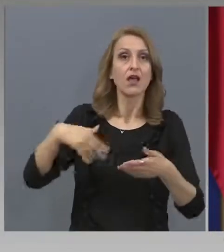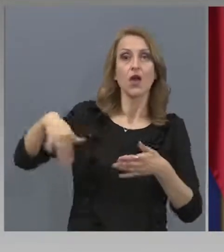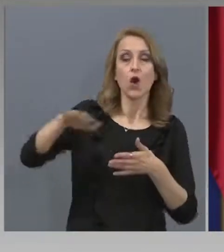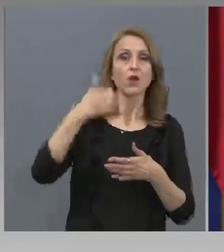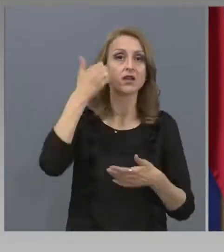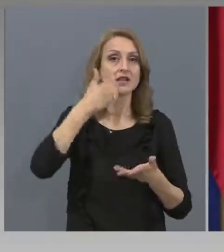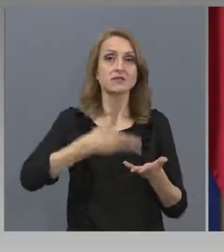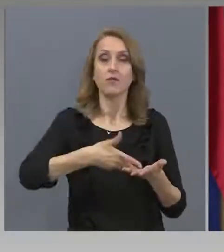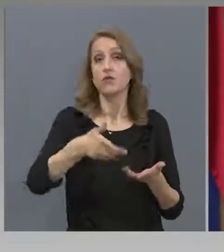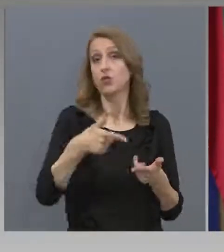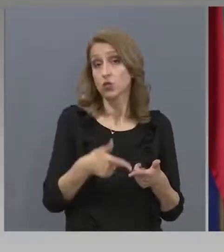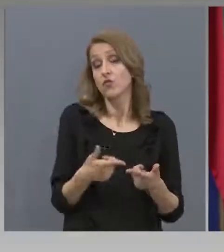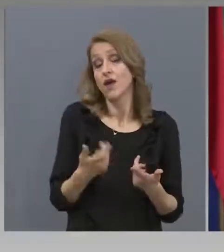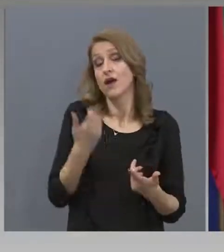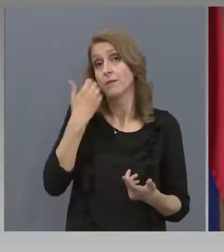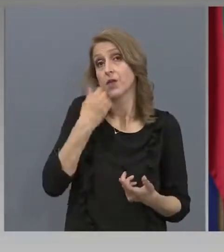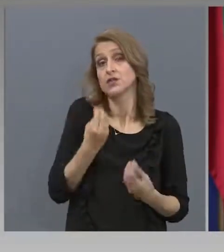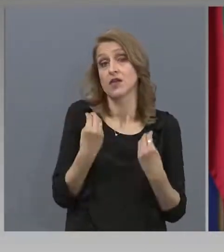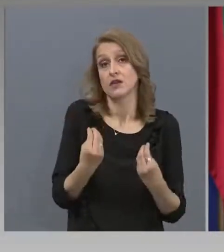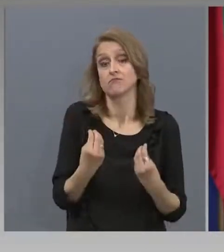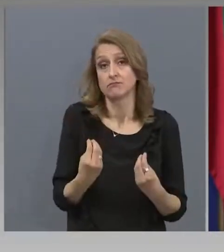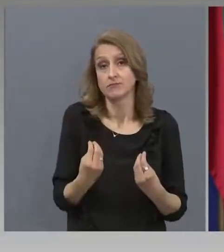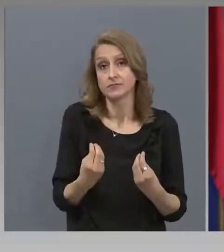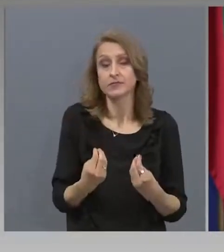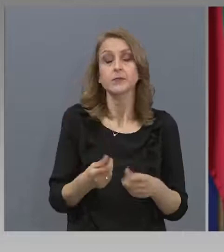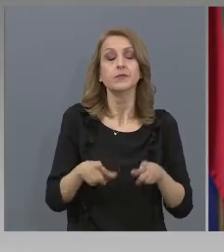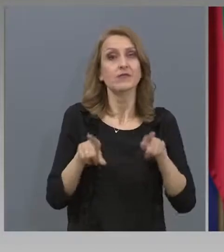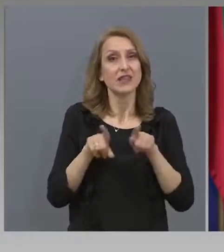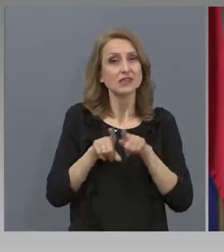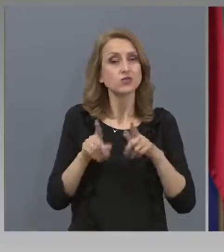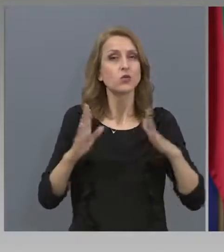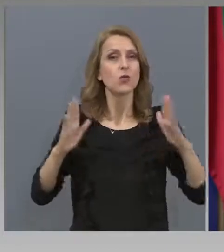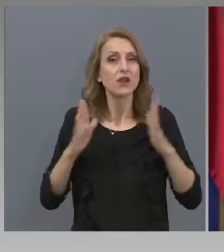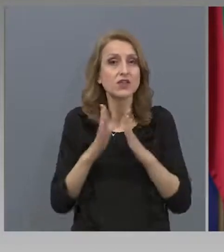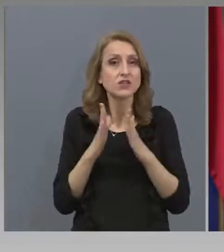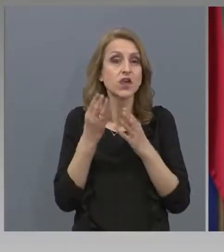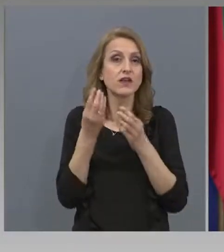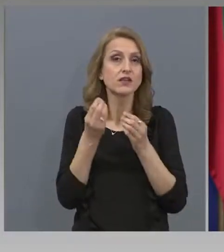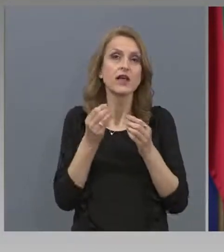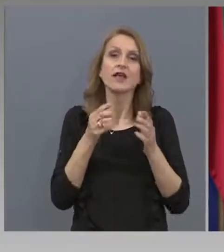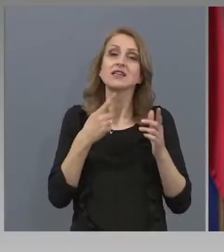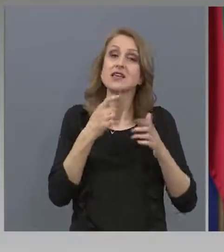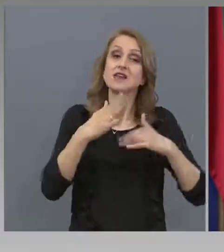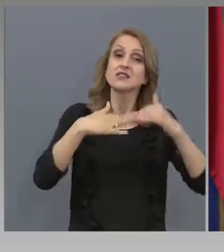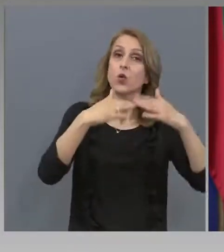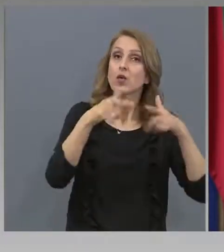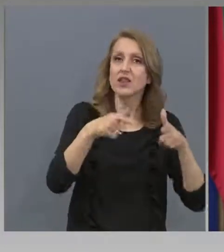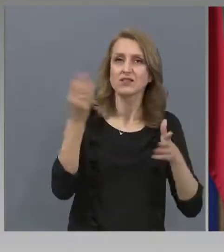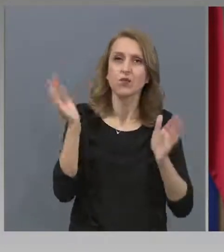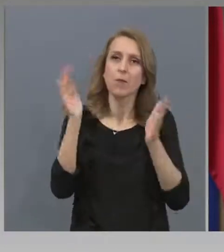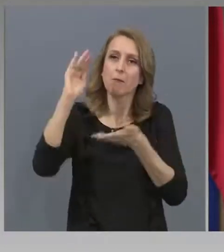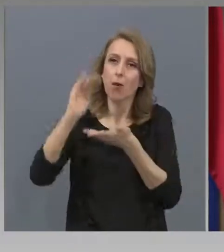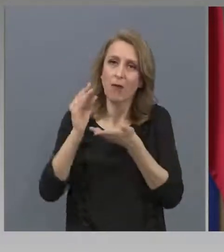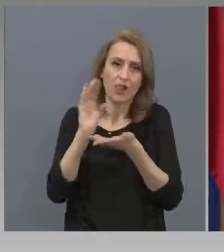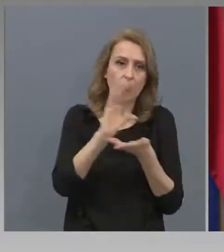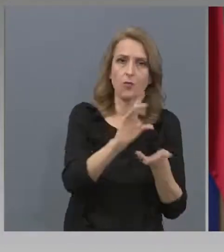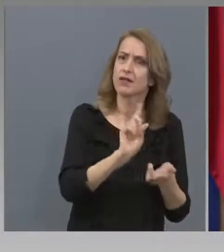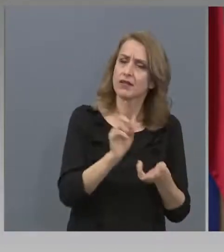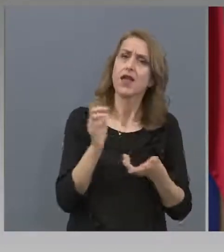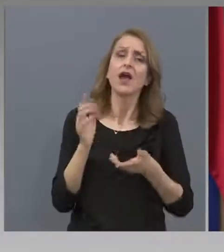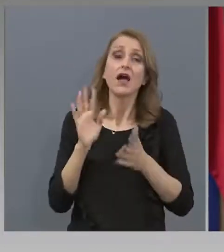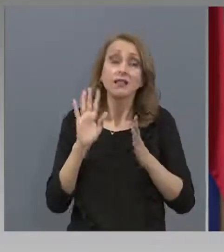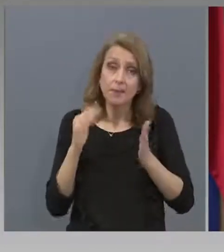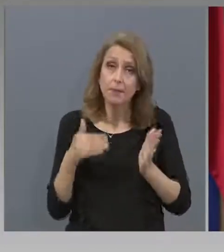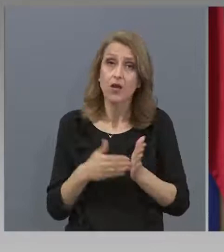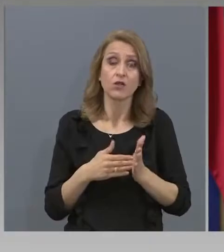съвършено безпорно. И ограничения за средствата в строителство няма да има. Дори напротив, доколкото ни позволяват